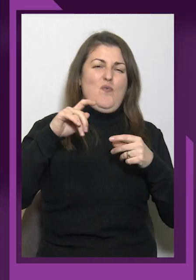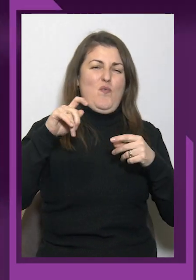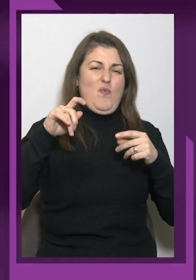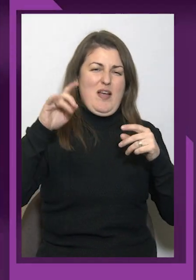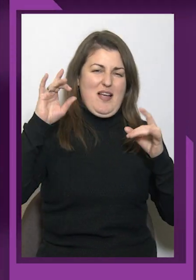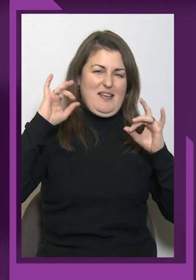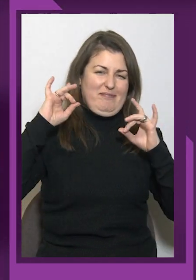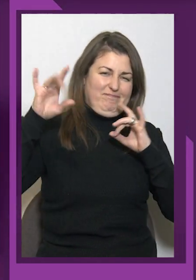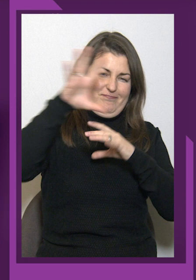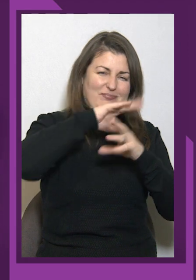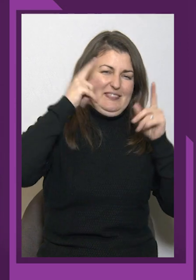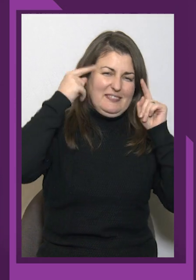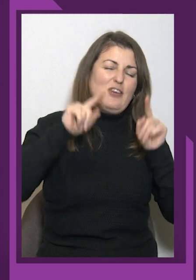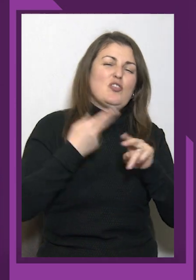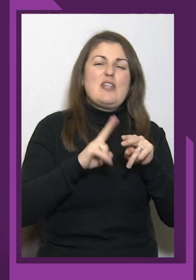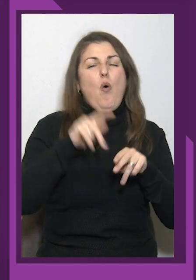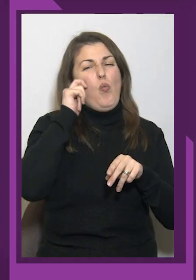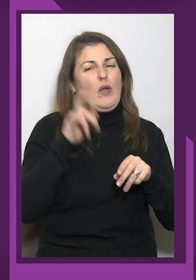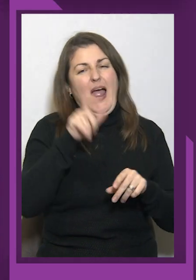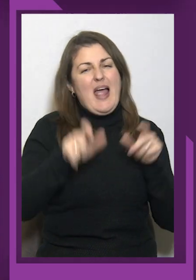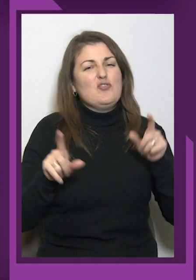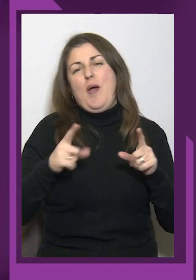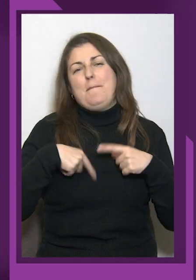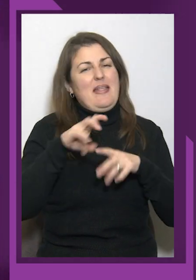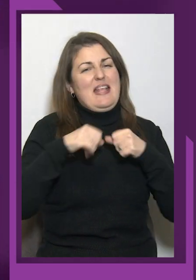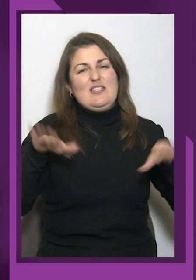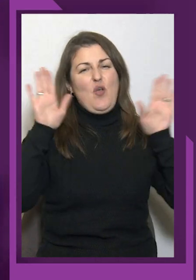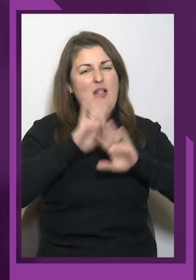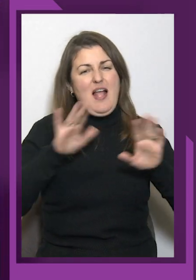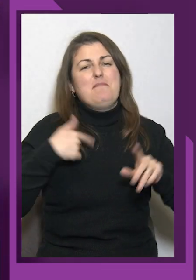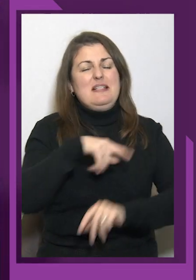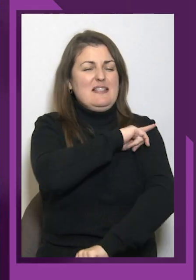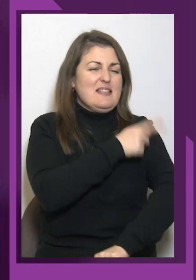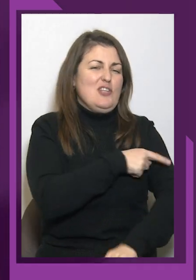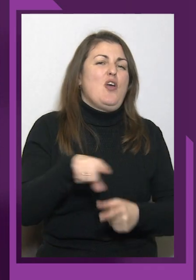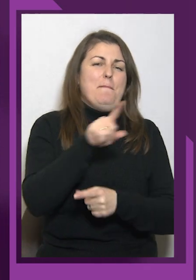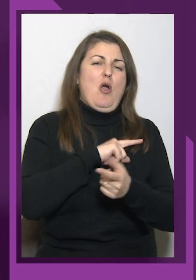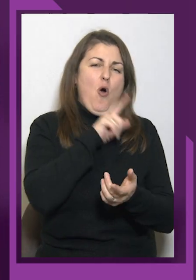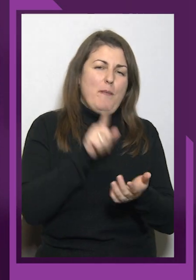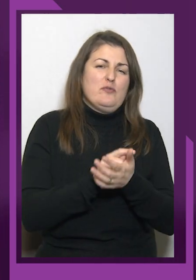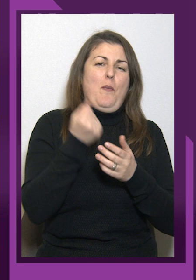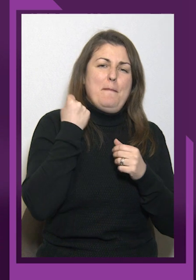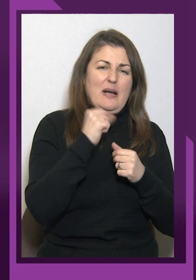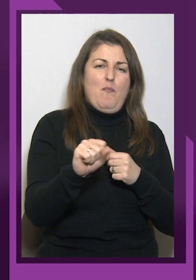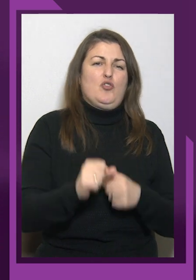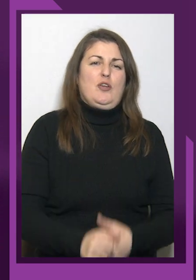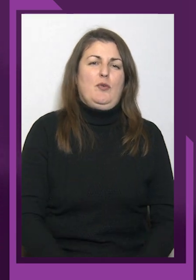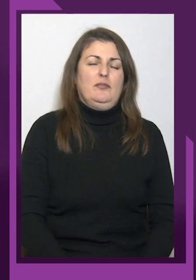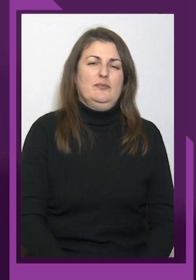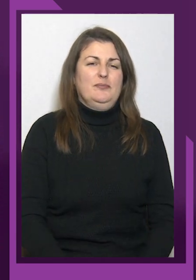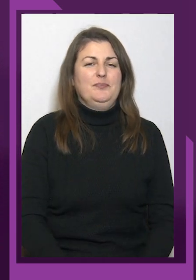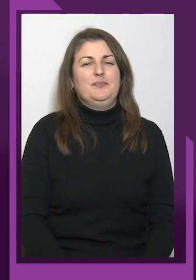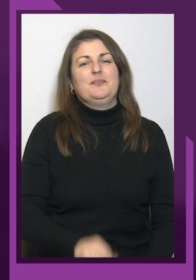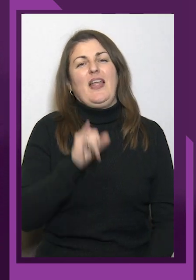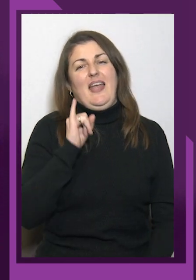талантні, що ми сильні, що ми обов'язково переможемо. І сумнів бути не може. Бачите,